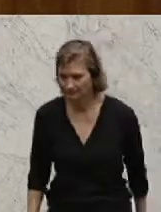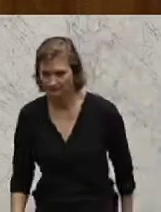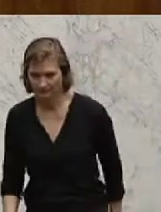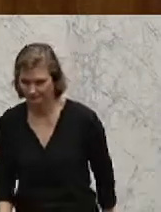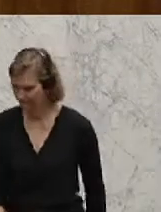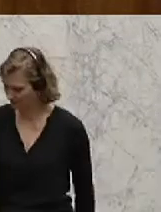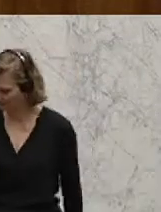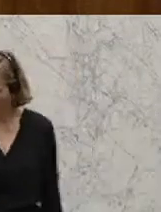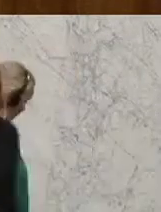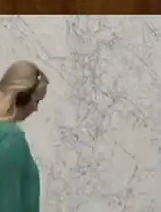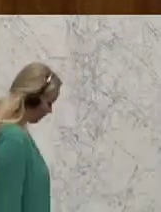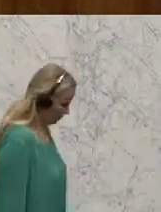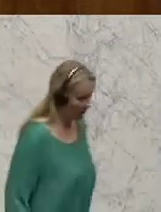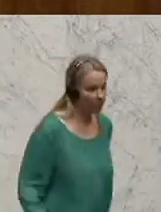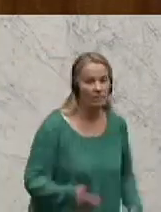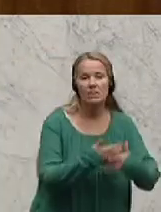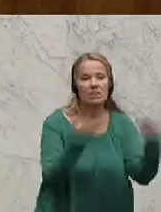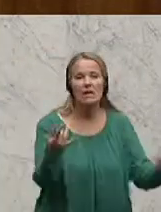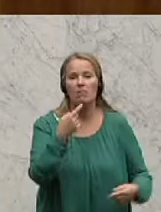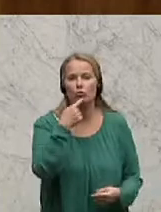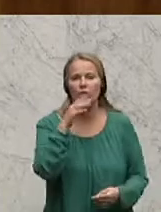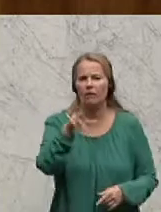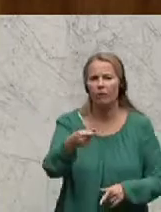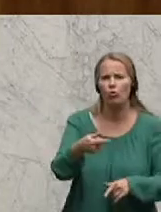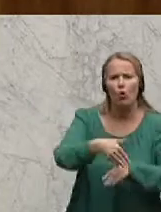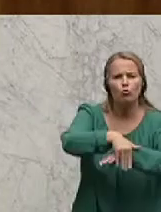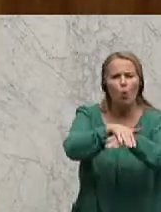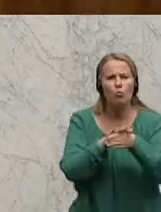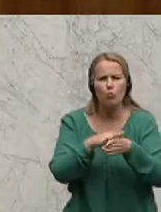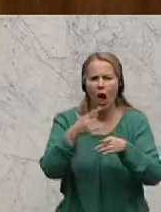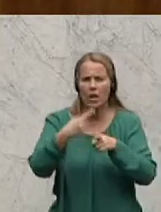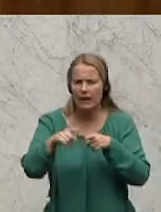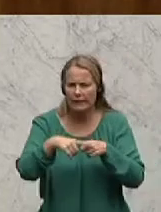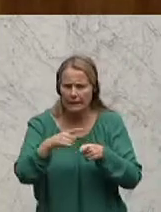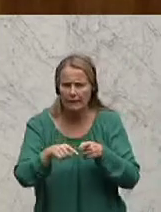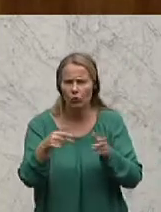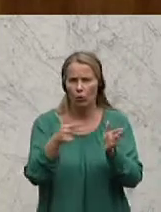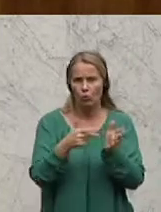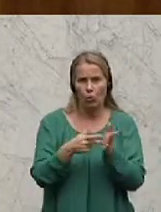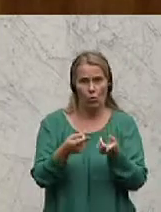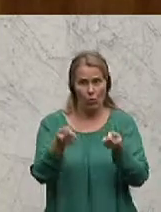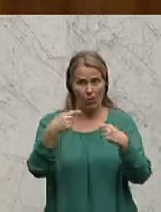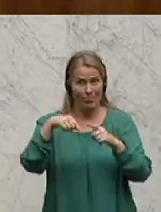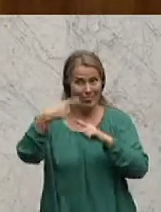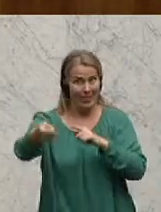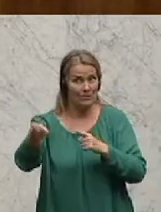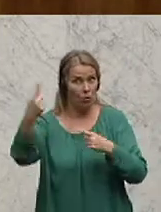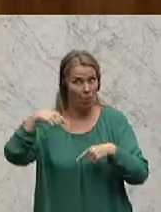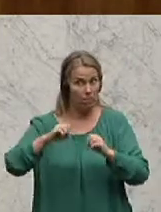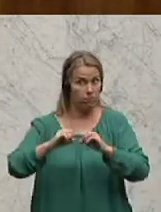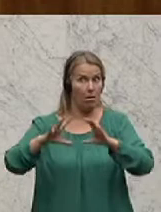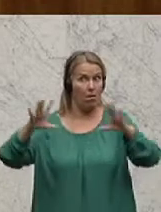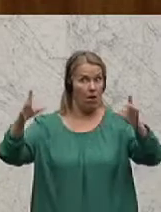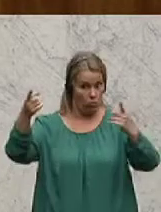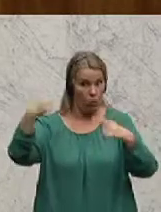von der Kommunalkredit und der nächste Blase, die durchaus im Entstehen ist und